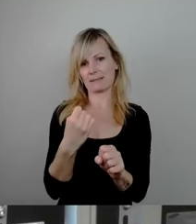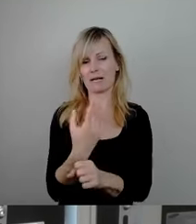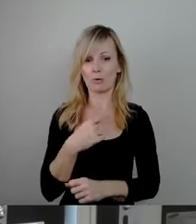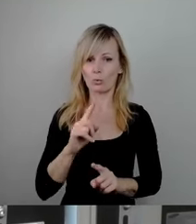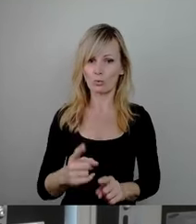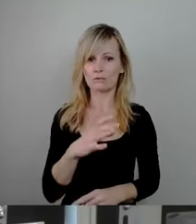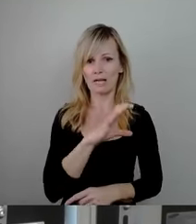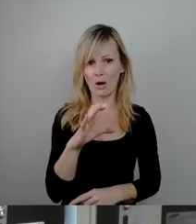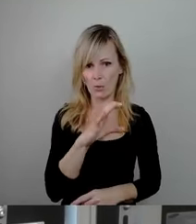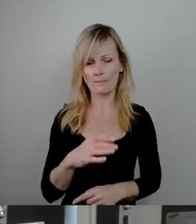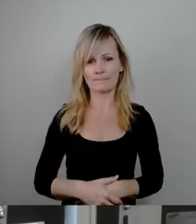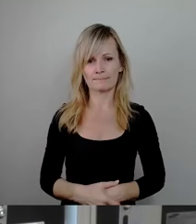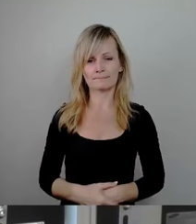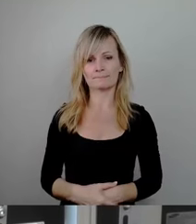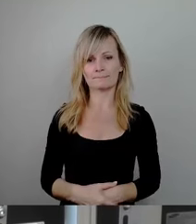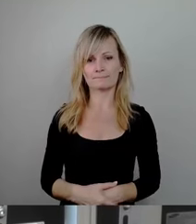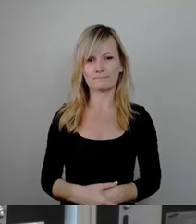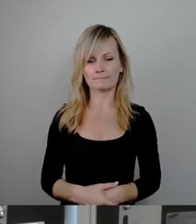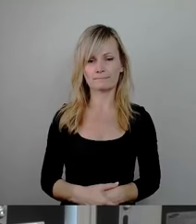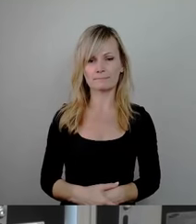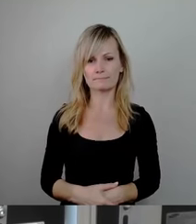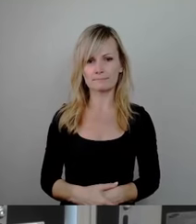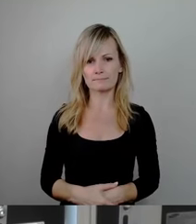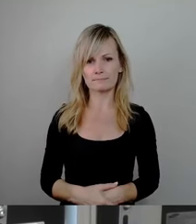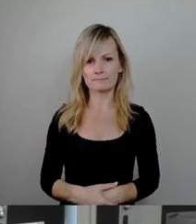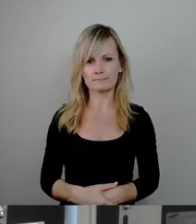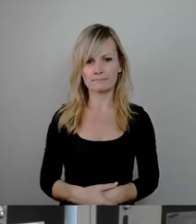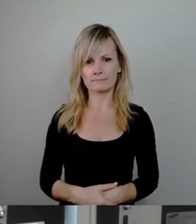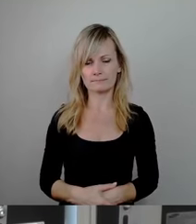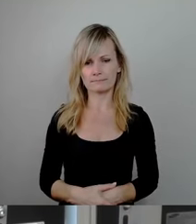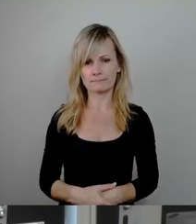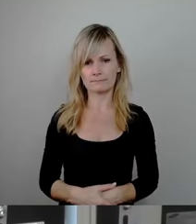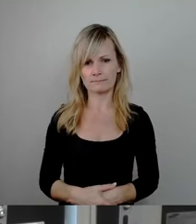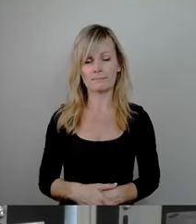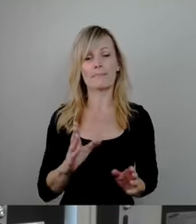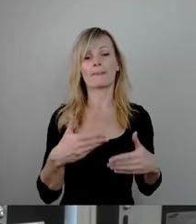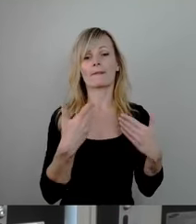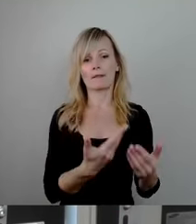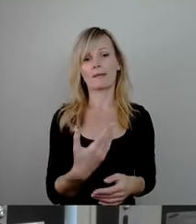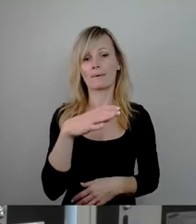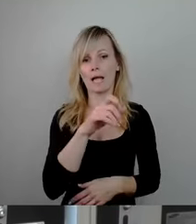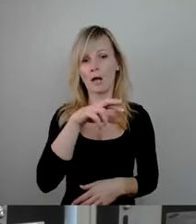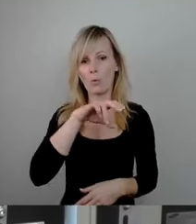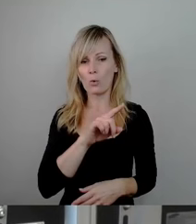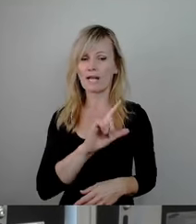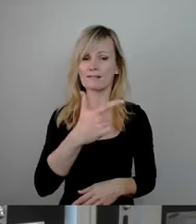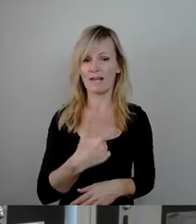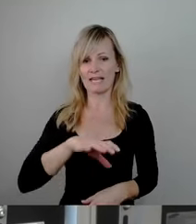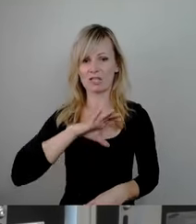Carola eine zweite Chance.